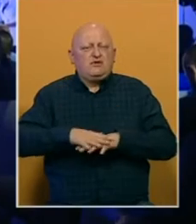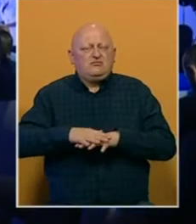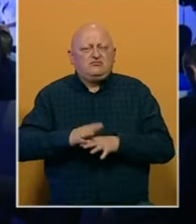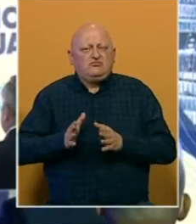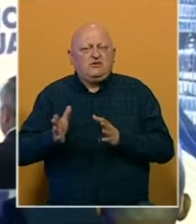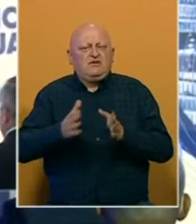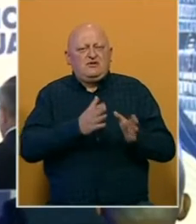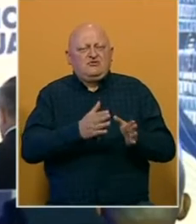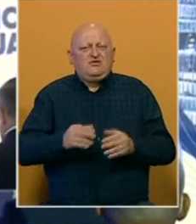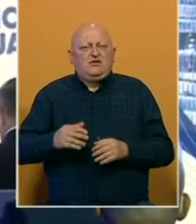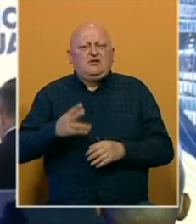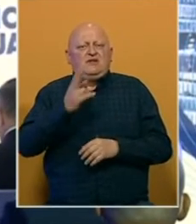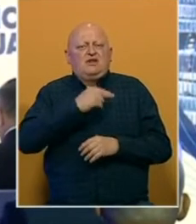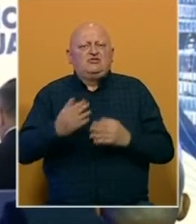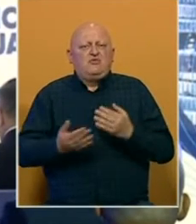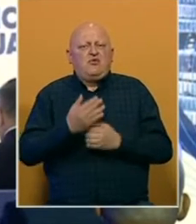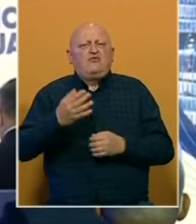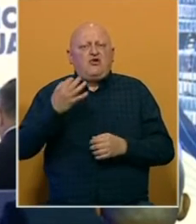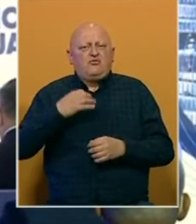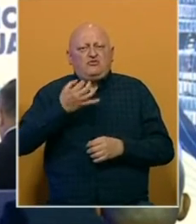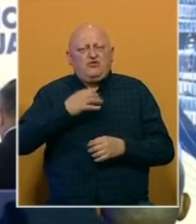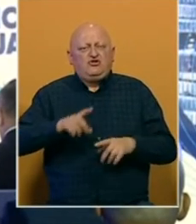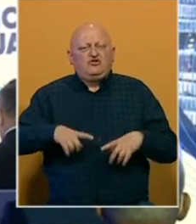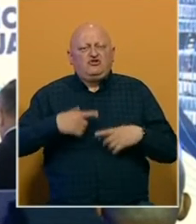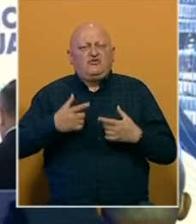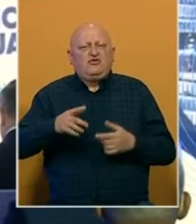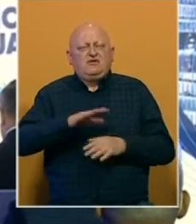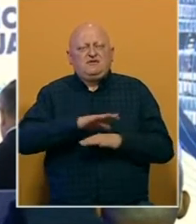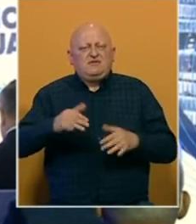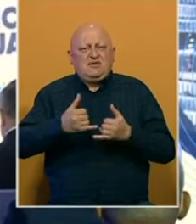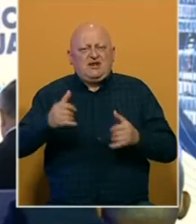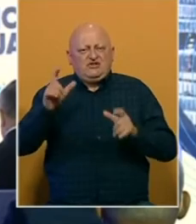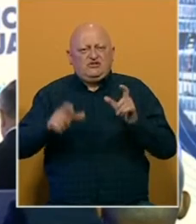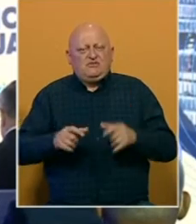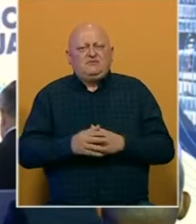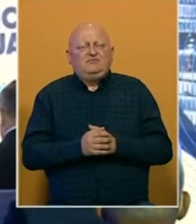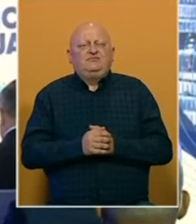infrastrukture. Nadležni su ponovo objećali bolji životni standard građanima.